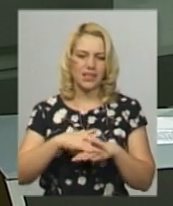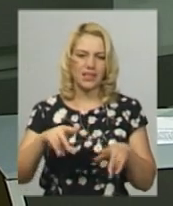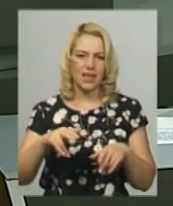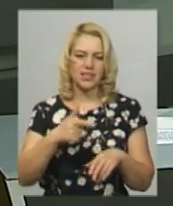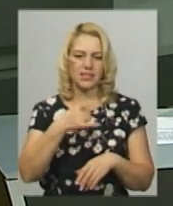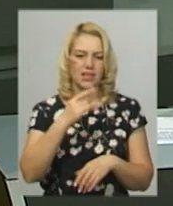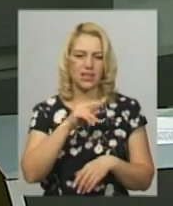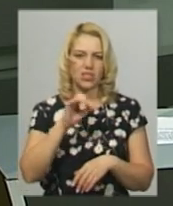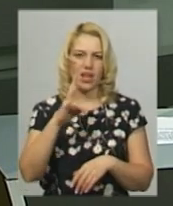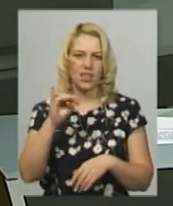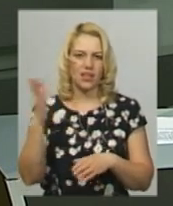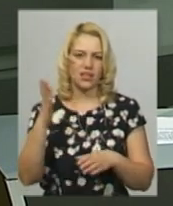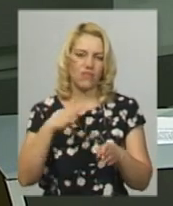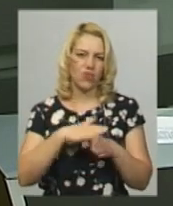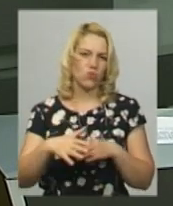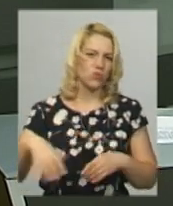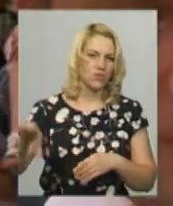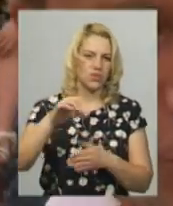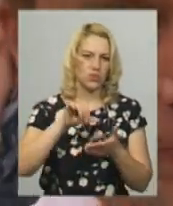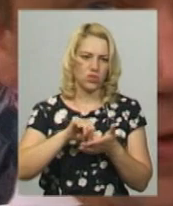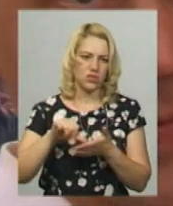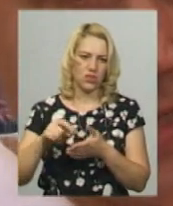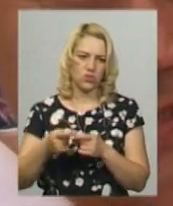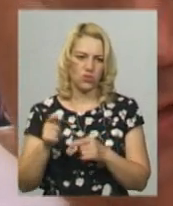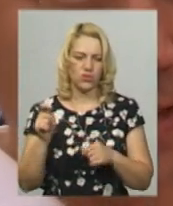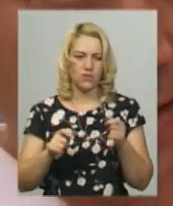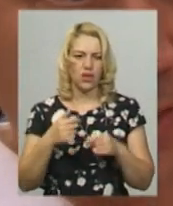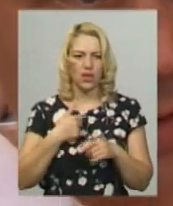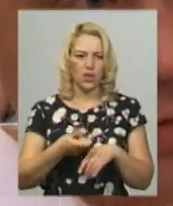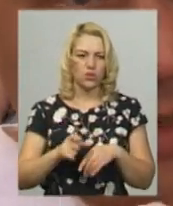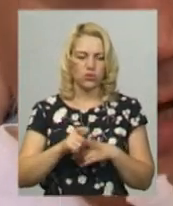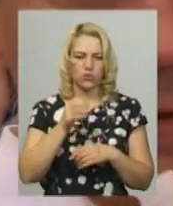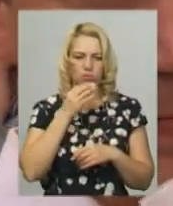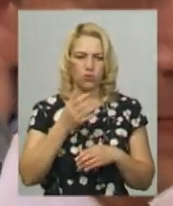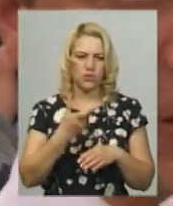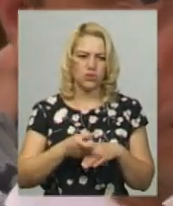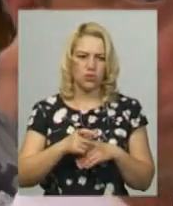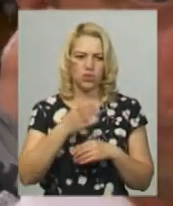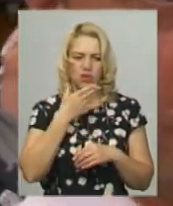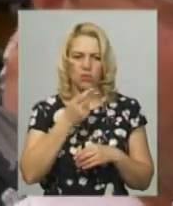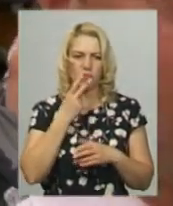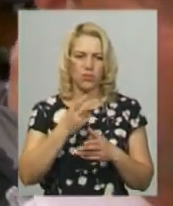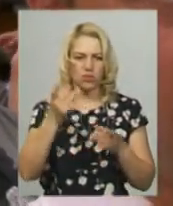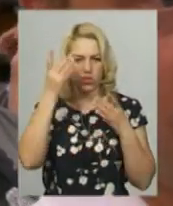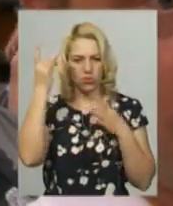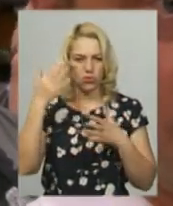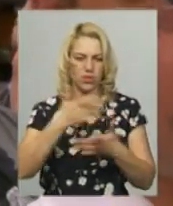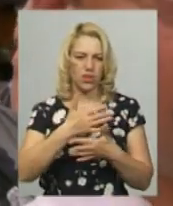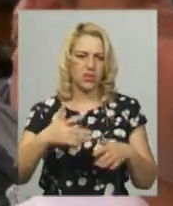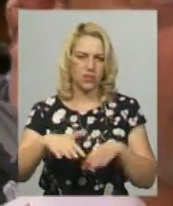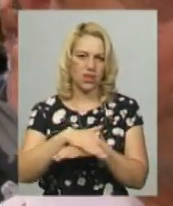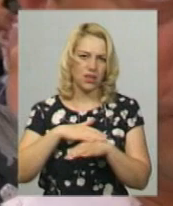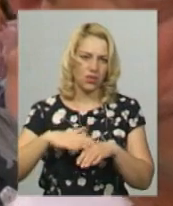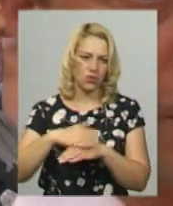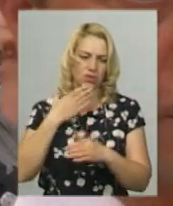виконують усі учасники фестивалю. Дуже подобається, дуже гарно побачити культури різні і